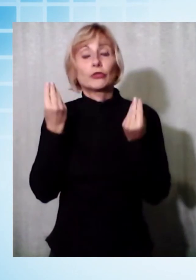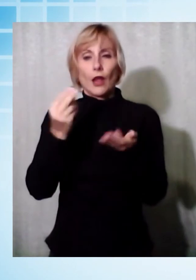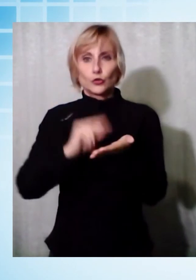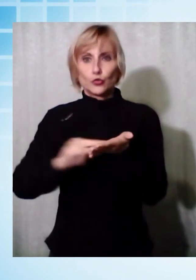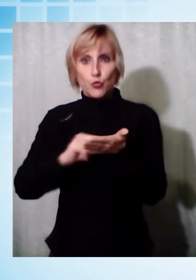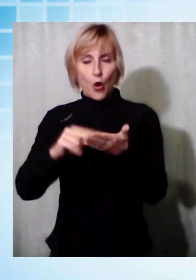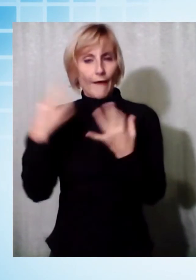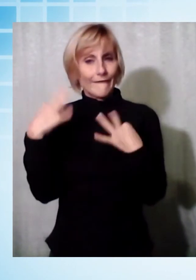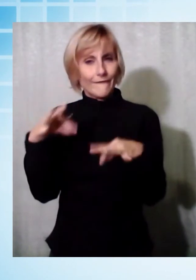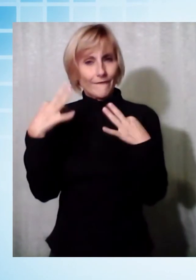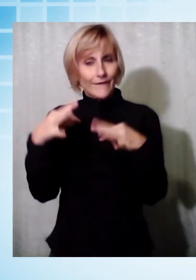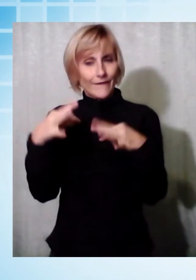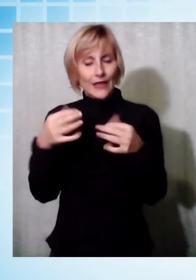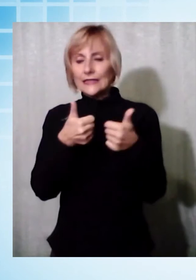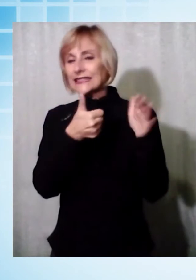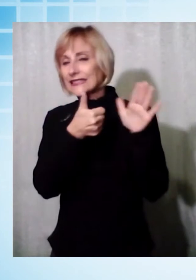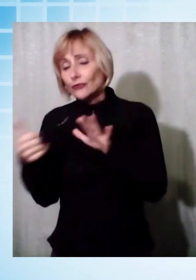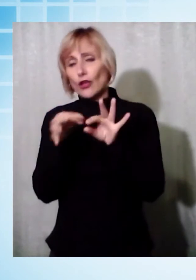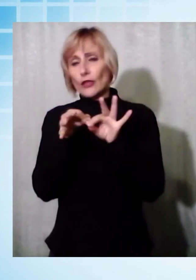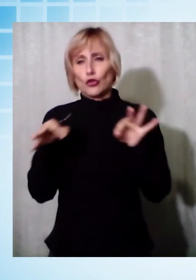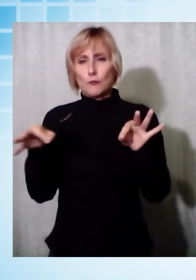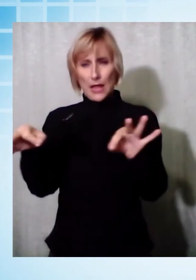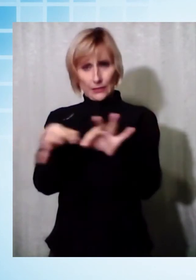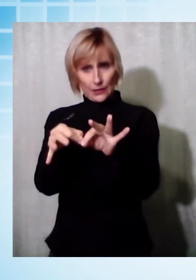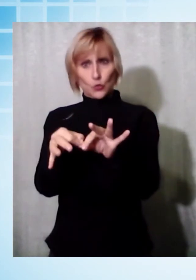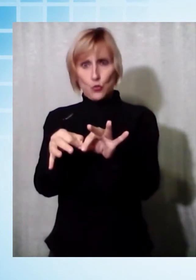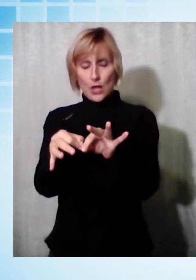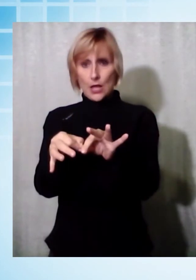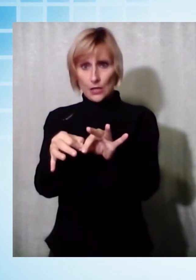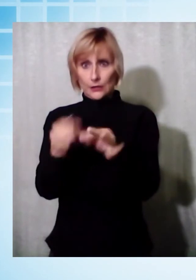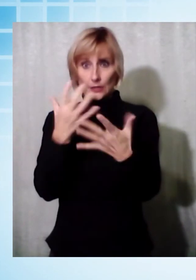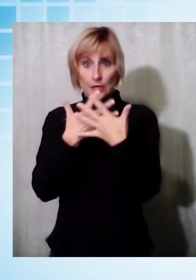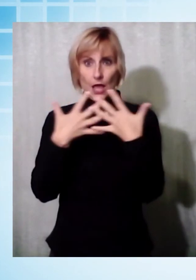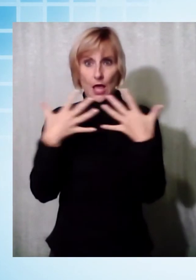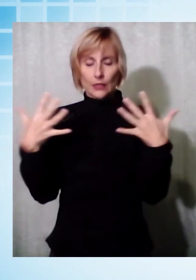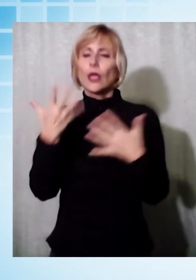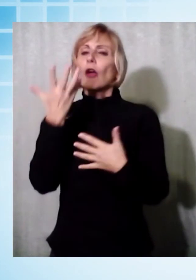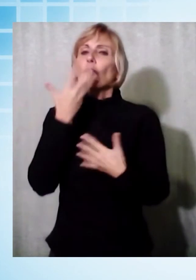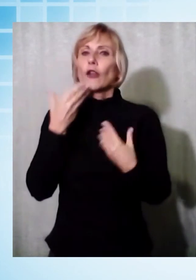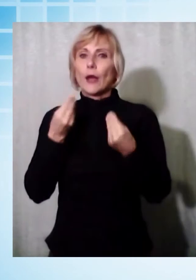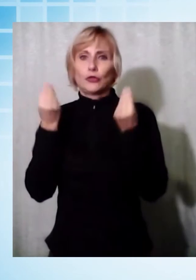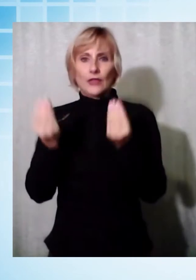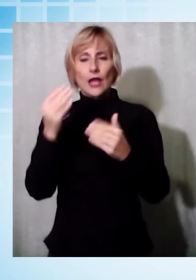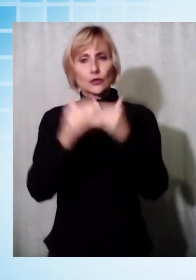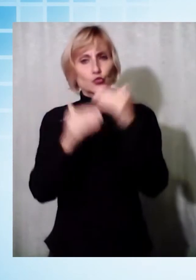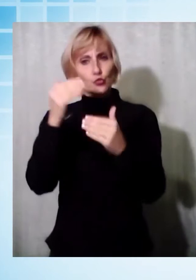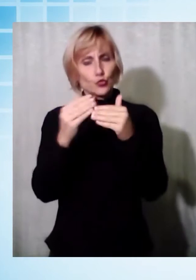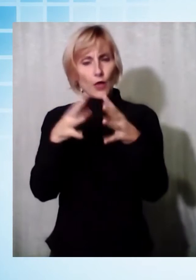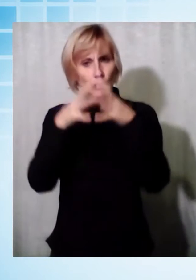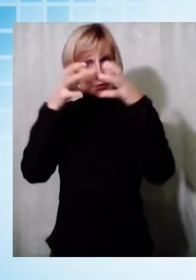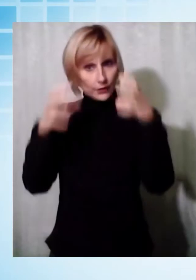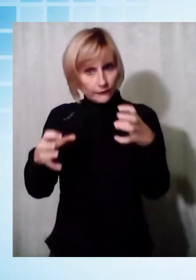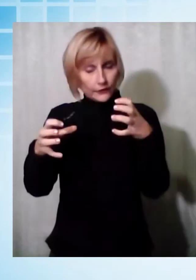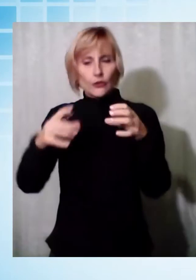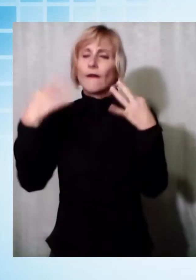600 metri quadri, quindi una superficie non banale, ma un edificio, un edificio che potrà essere all'occorrenza